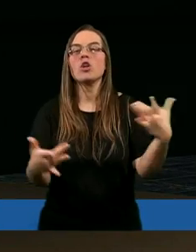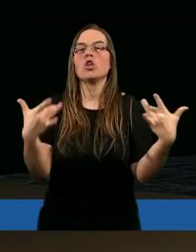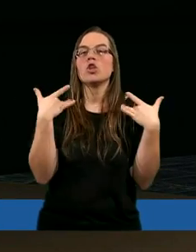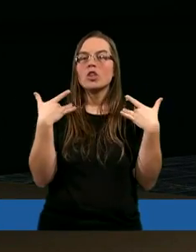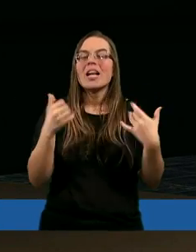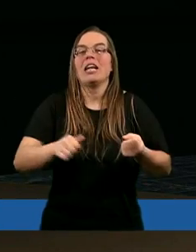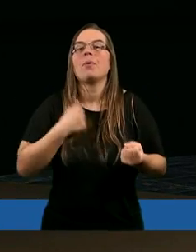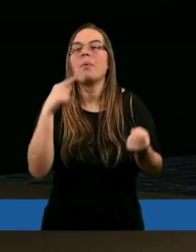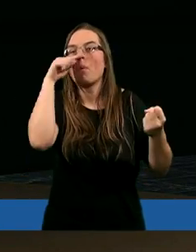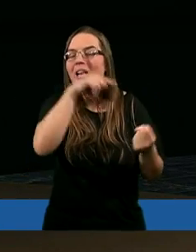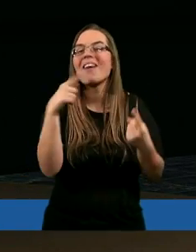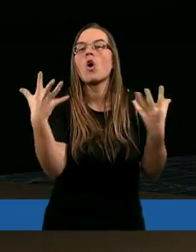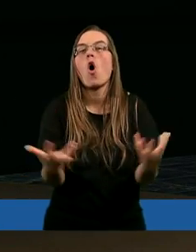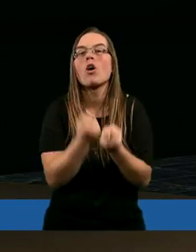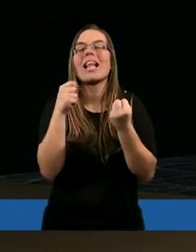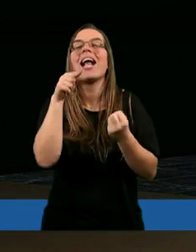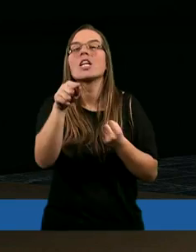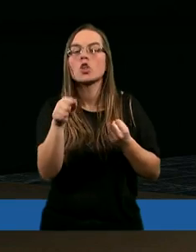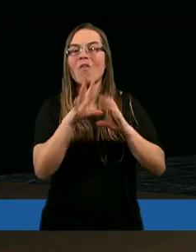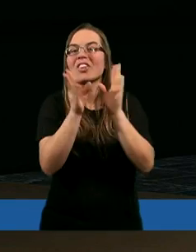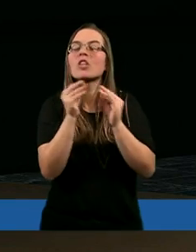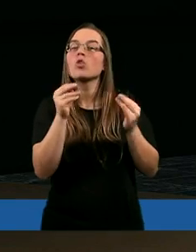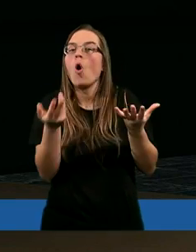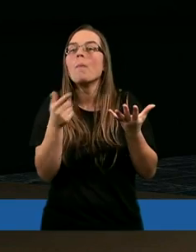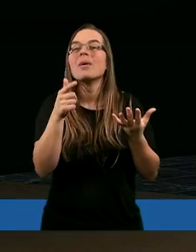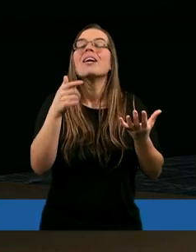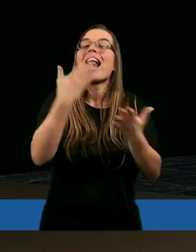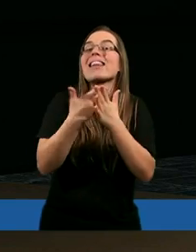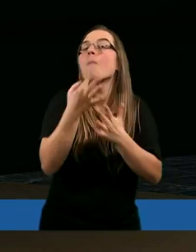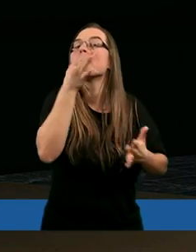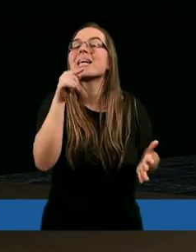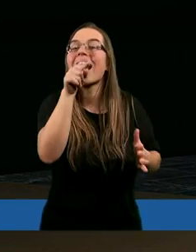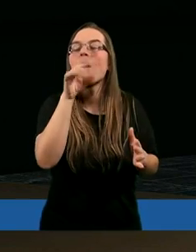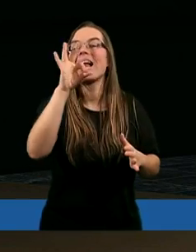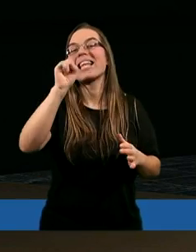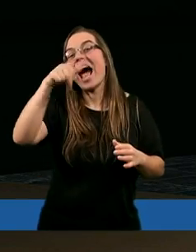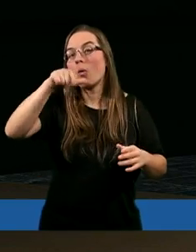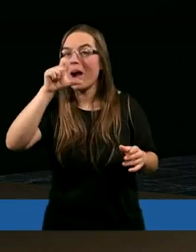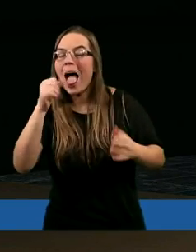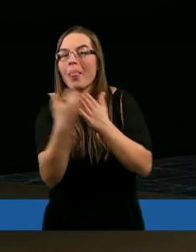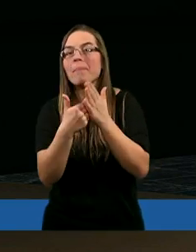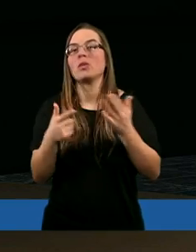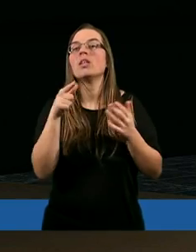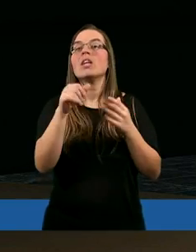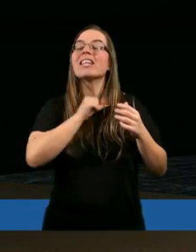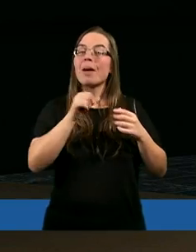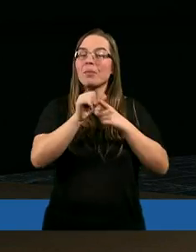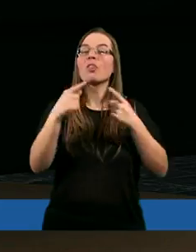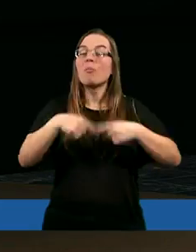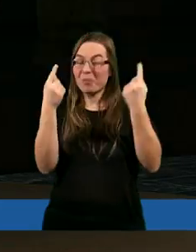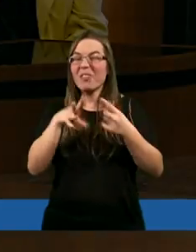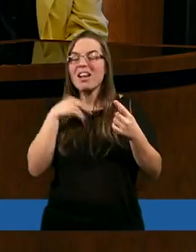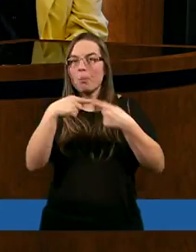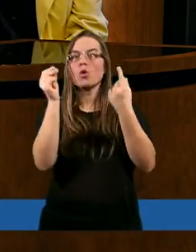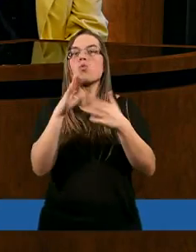żebyśmy potrafili odnaleźć to, co żeśmy zagubili w życiu. Dlatego się pytał Saula. Saul był w święcie przekonany, że odsłuży Bogu. I